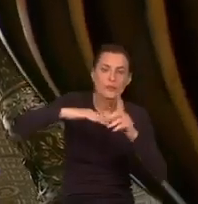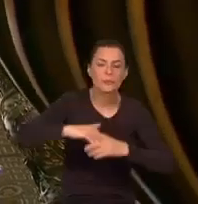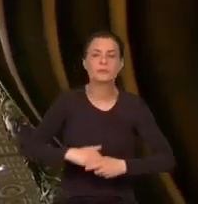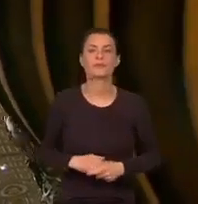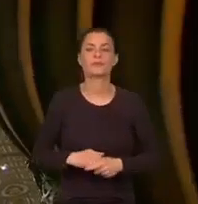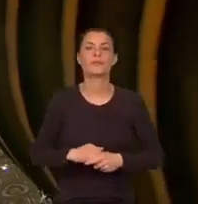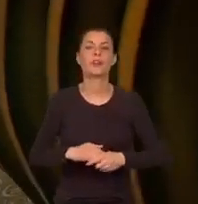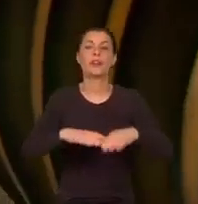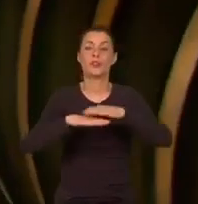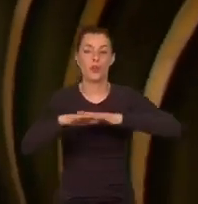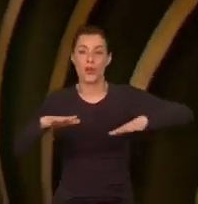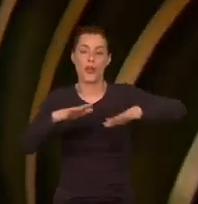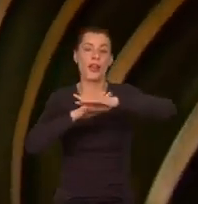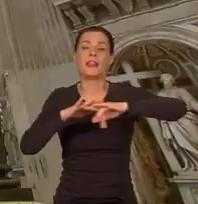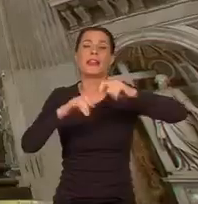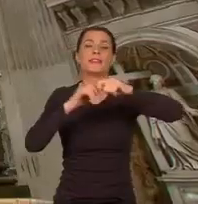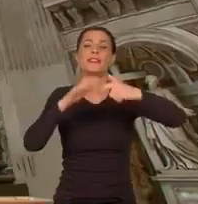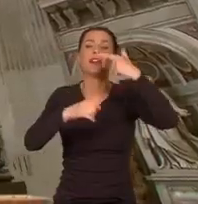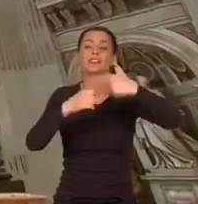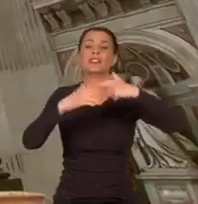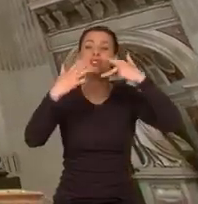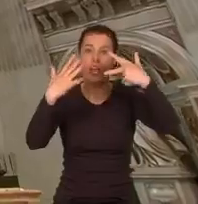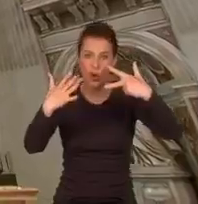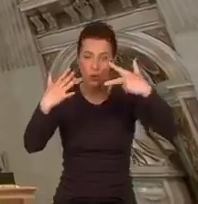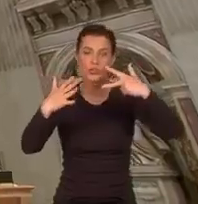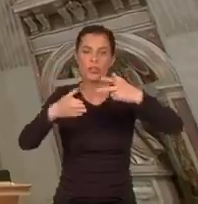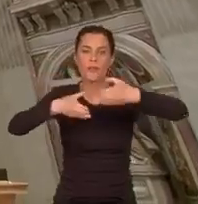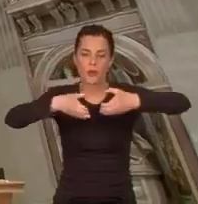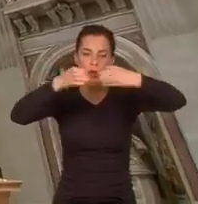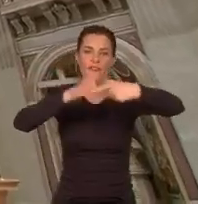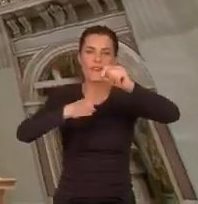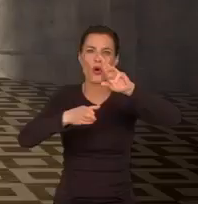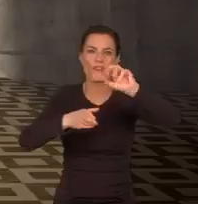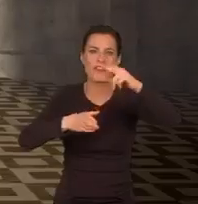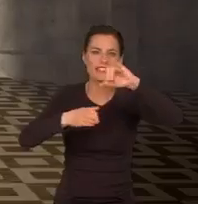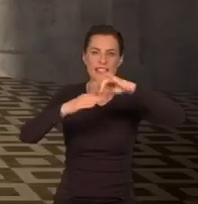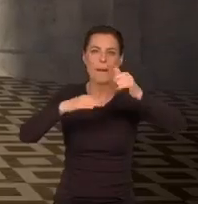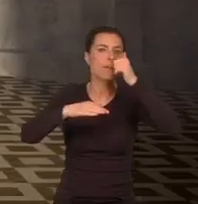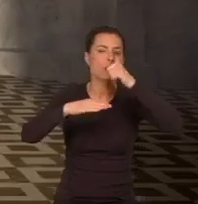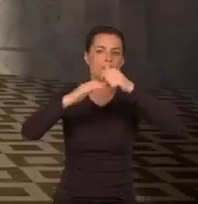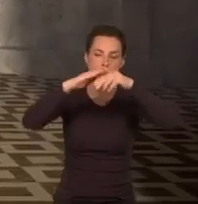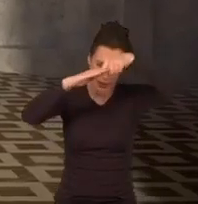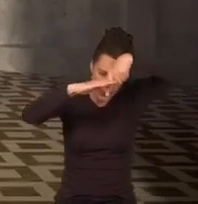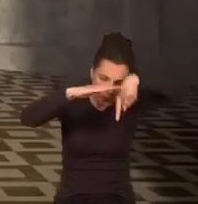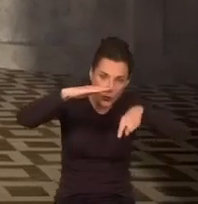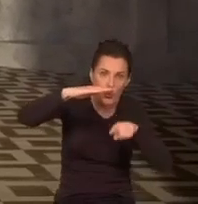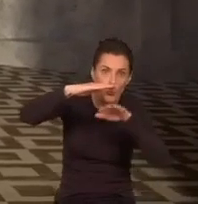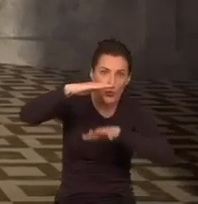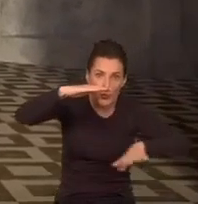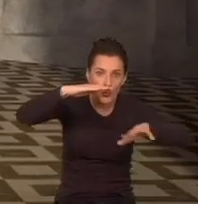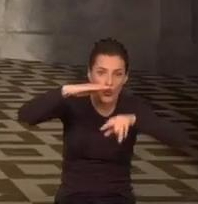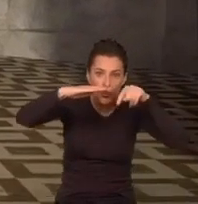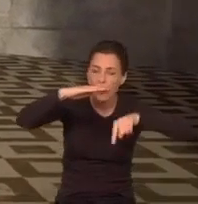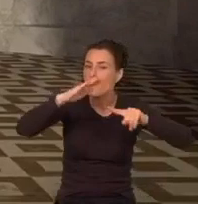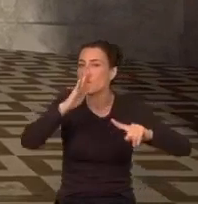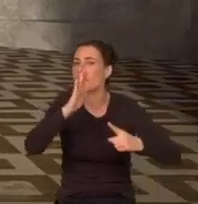Dokładnie pod słynną 28-metrową konfesją z brązu, niespełna 10 metrów pod ziemią, leży obiekt wcześniejszy niż